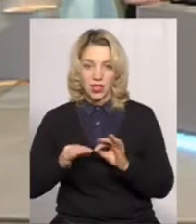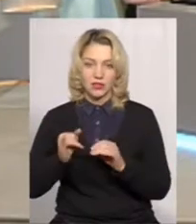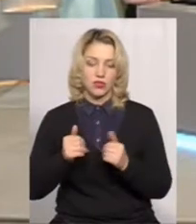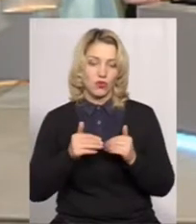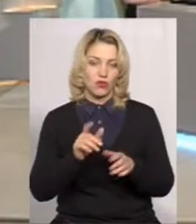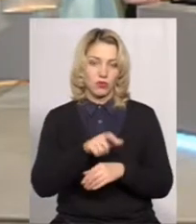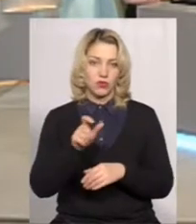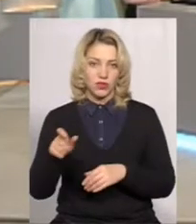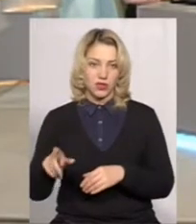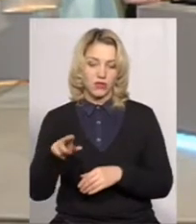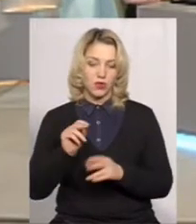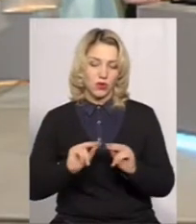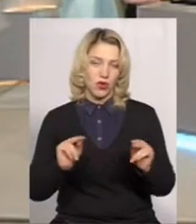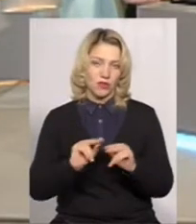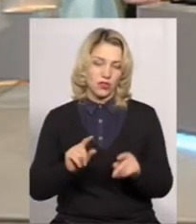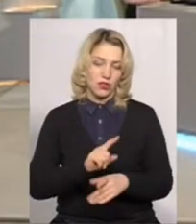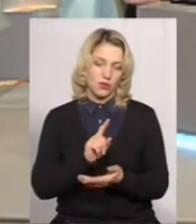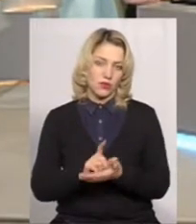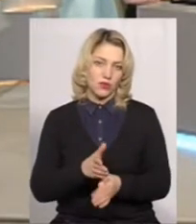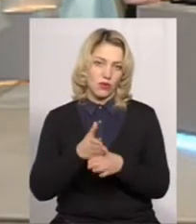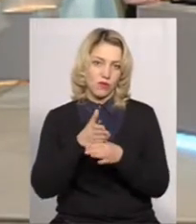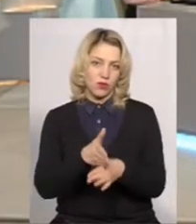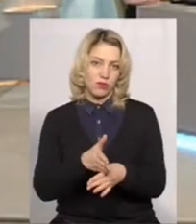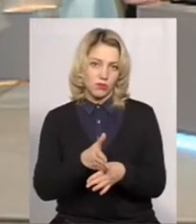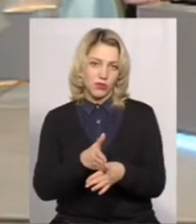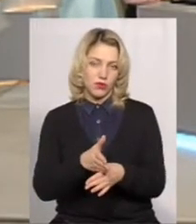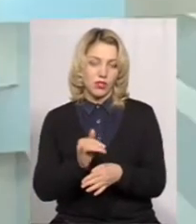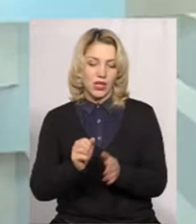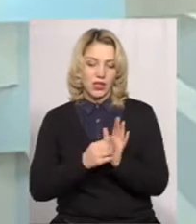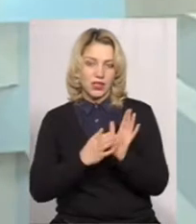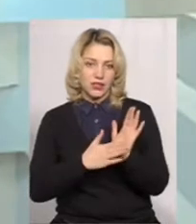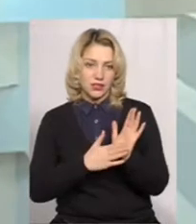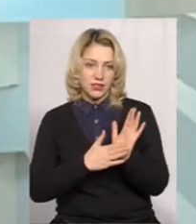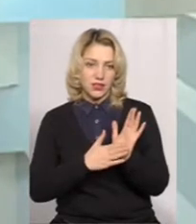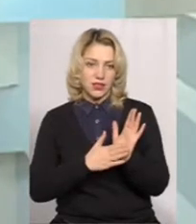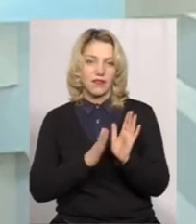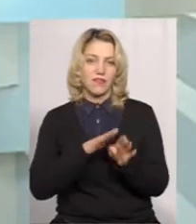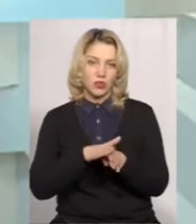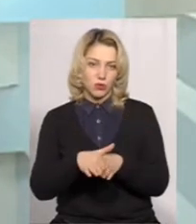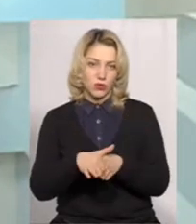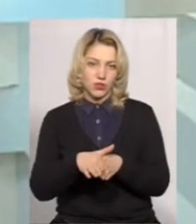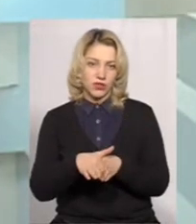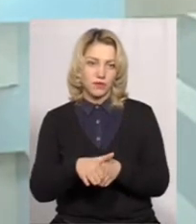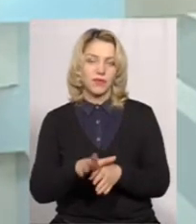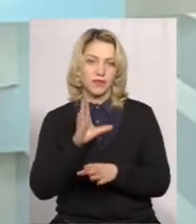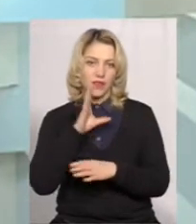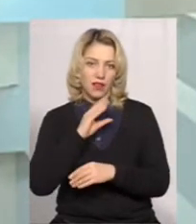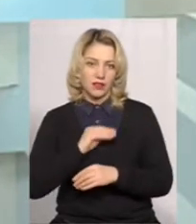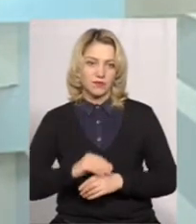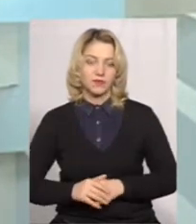випускників, то вчителі обов'язково допоможуть, і реєстрація відбудеться вдало.